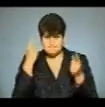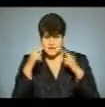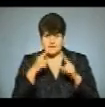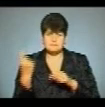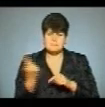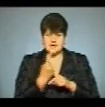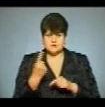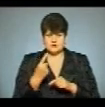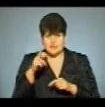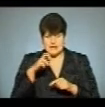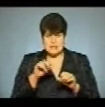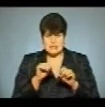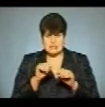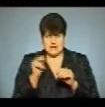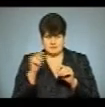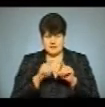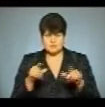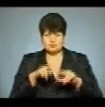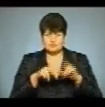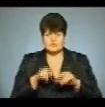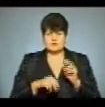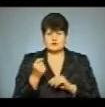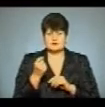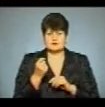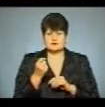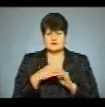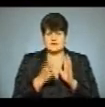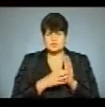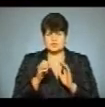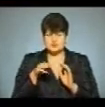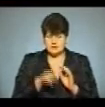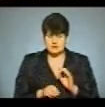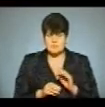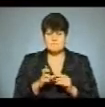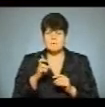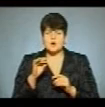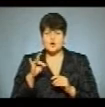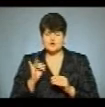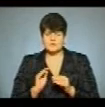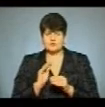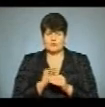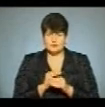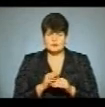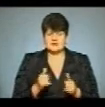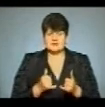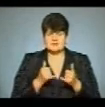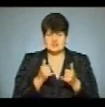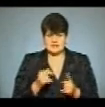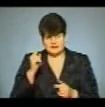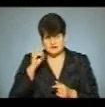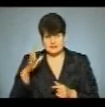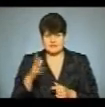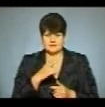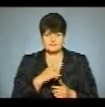гімназії, яку тут збудували у 19-му столітті. Бронзове доповнення присвятили видатним викладачам і випускникам